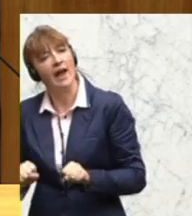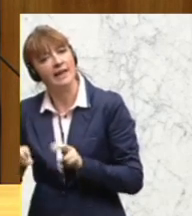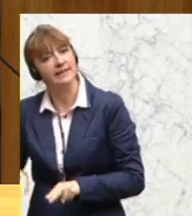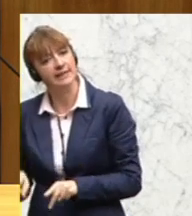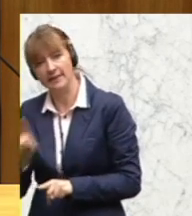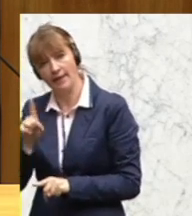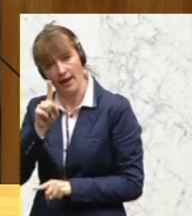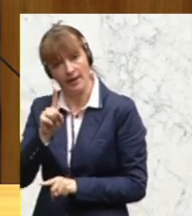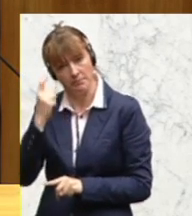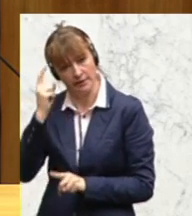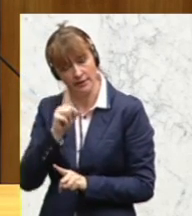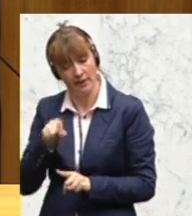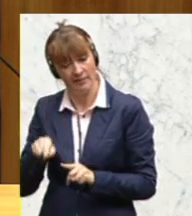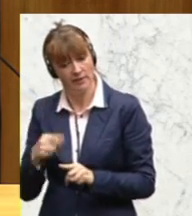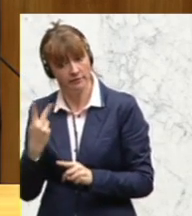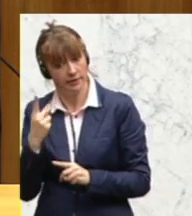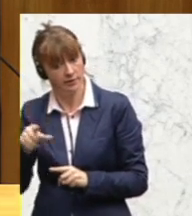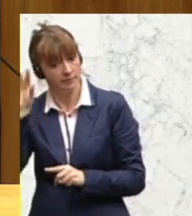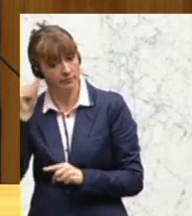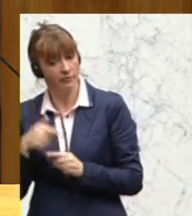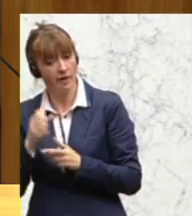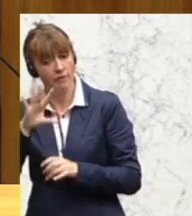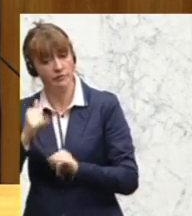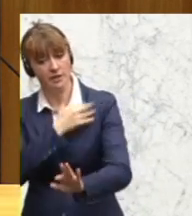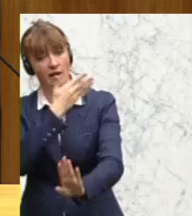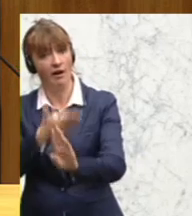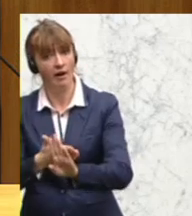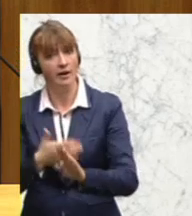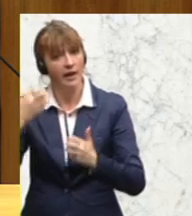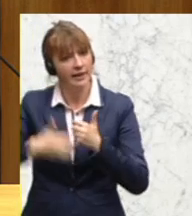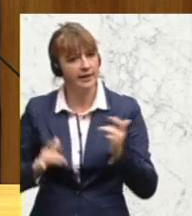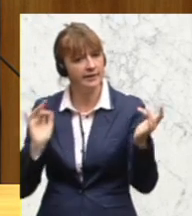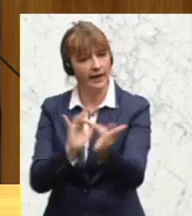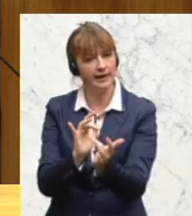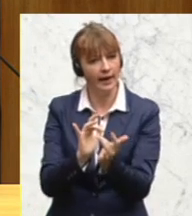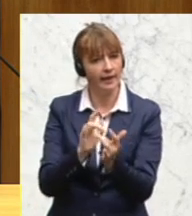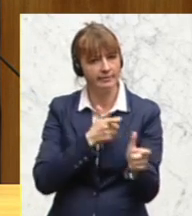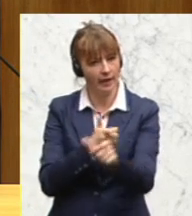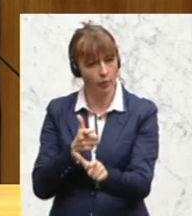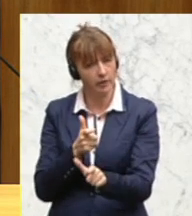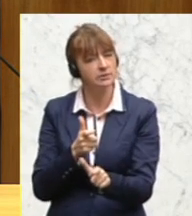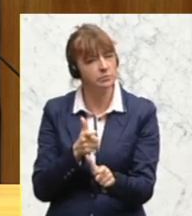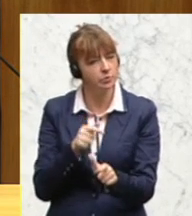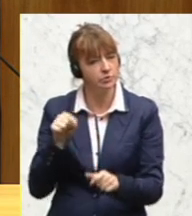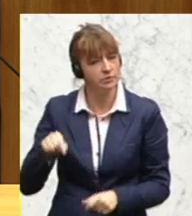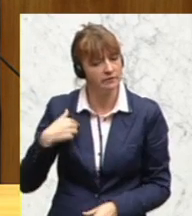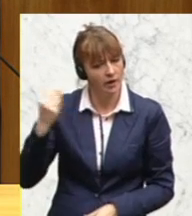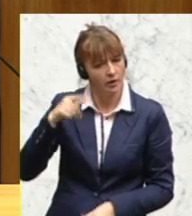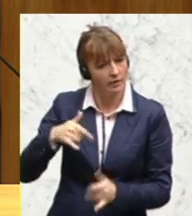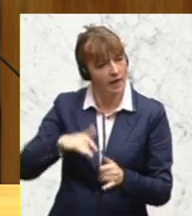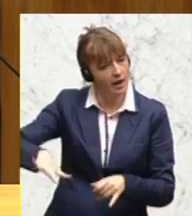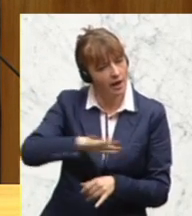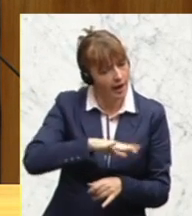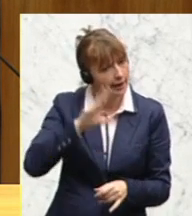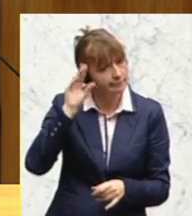Das ist eine wesentliche Lehre auch als 15 Jahre Krieg gegen den Terrorismus, der ja bereits geführt wird.